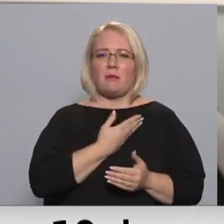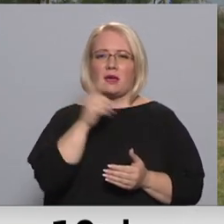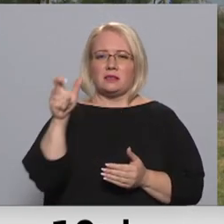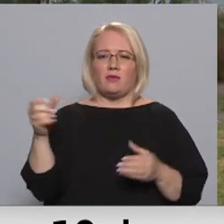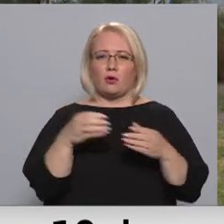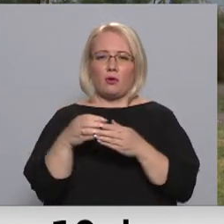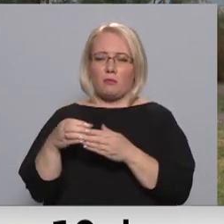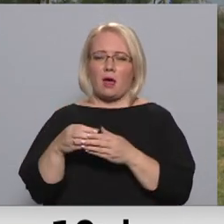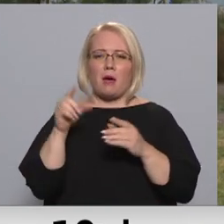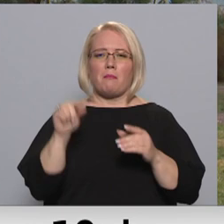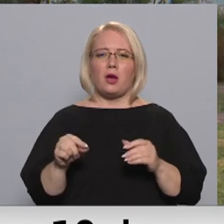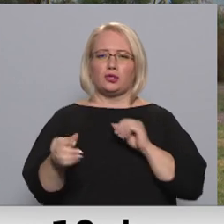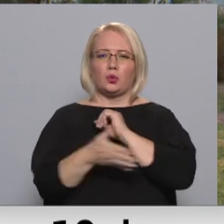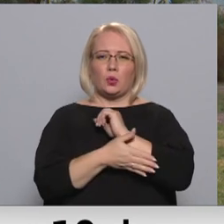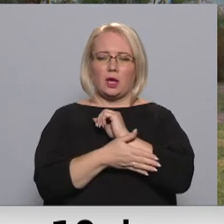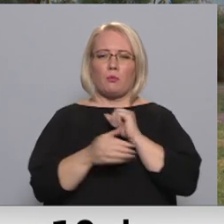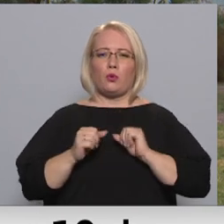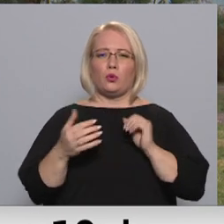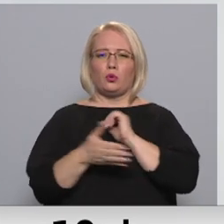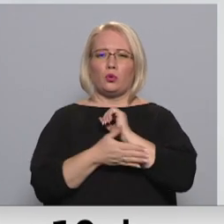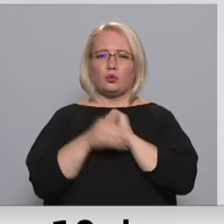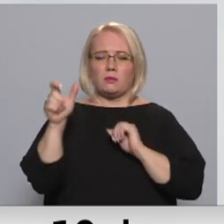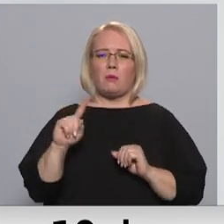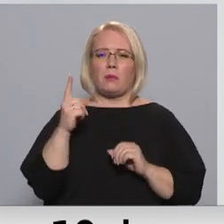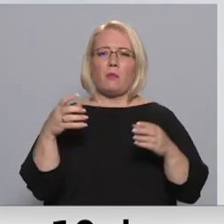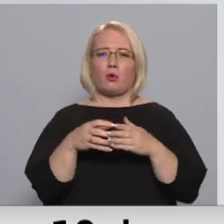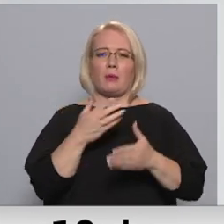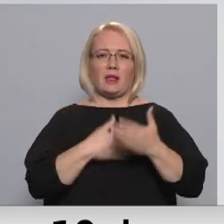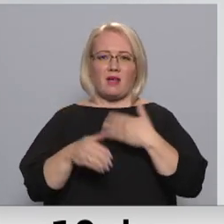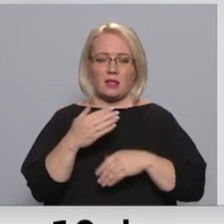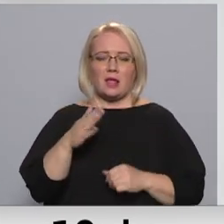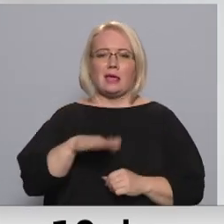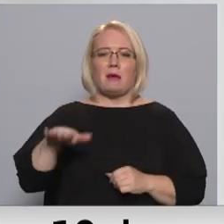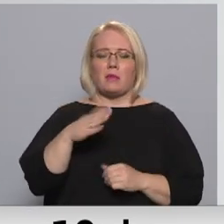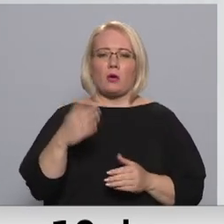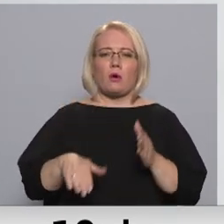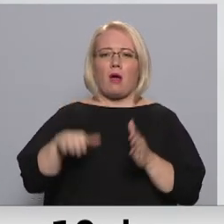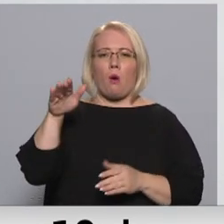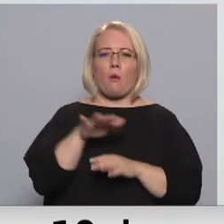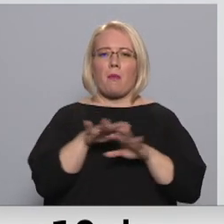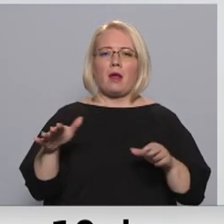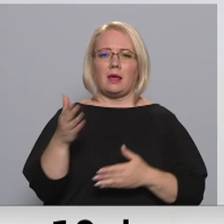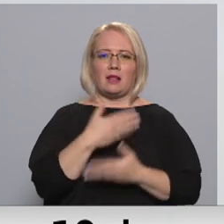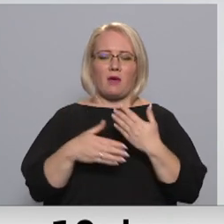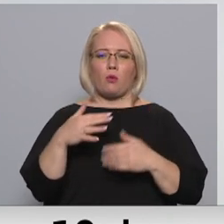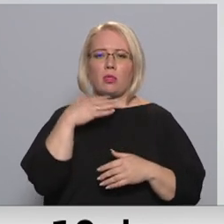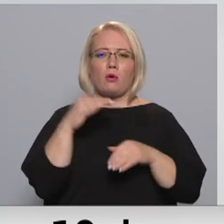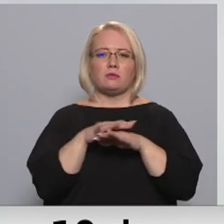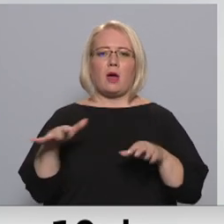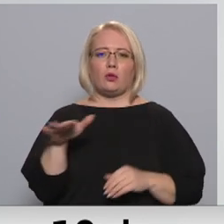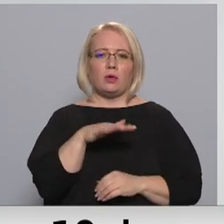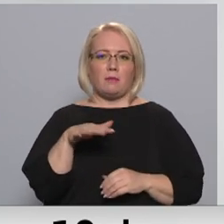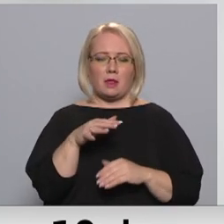masturīgajiem un trūcīgajiem personām ar pirmās grupas invaliditāti, ģimenēm, kurās ir bērna ar invaliditāti un daudz bērnu ģimenē.